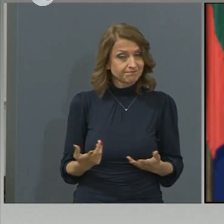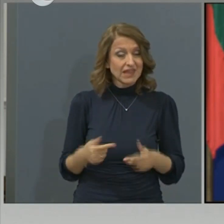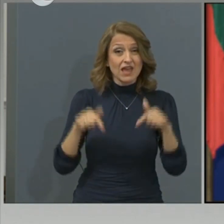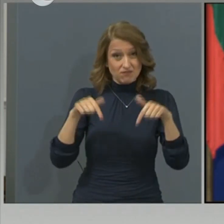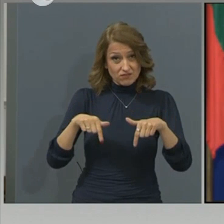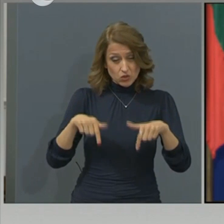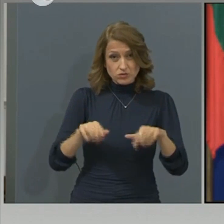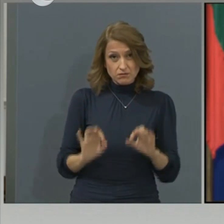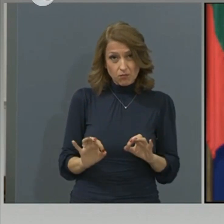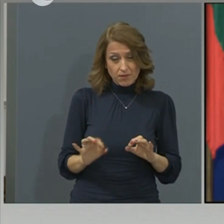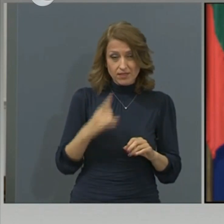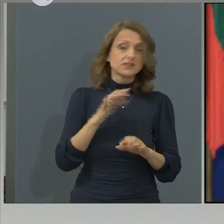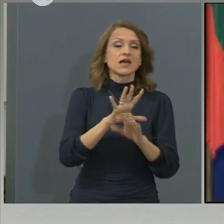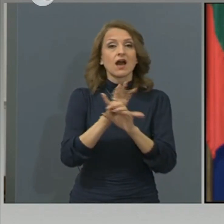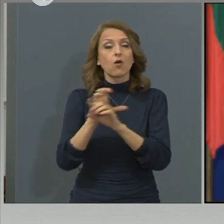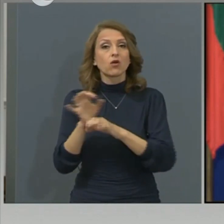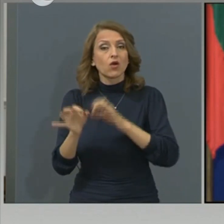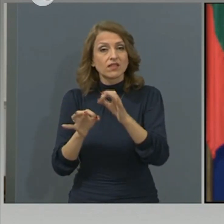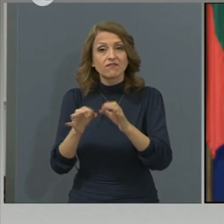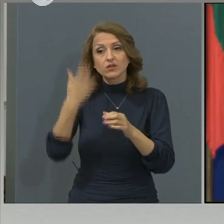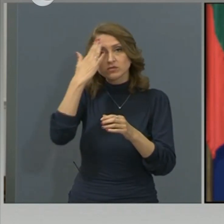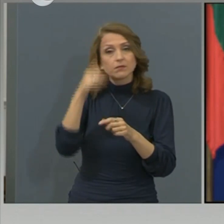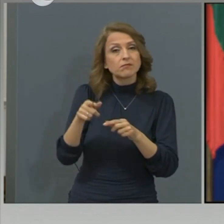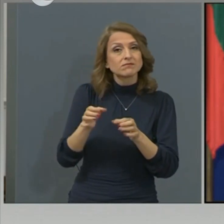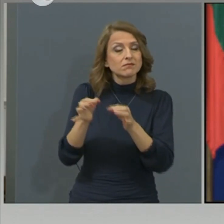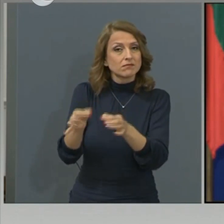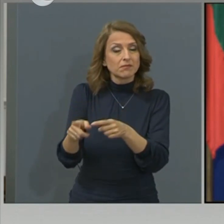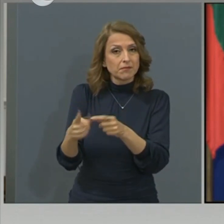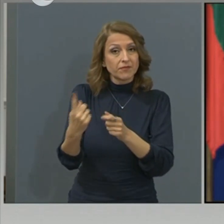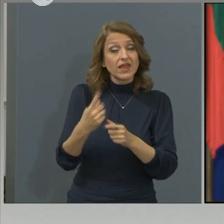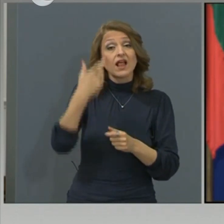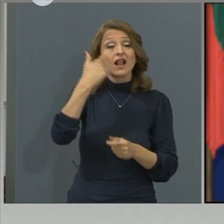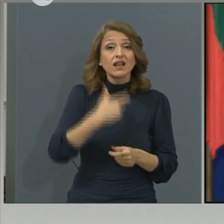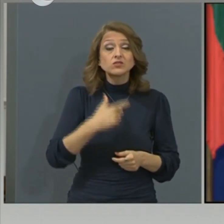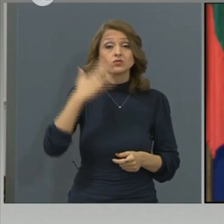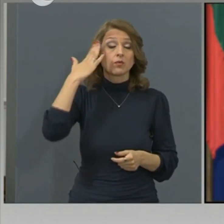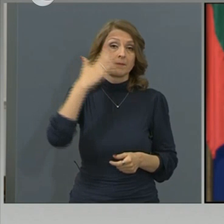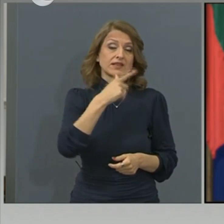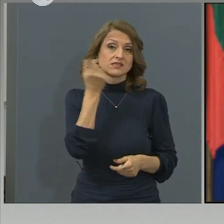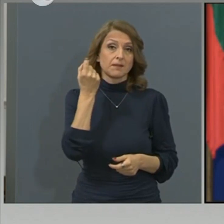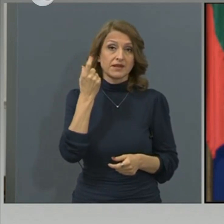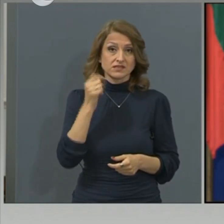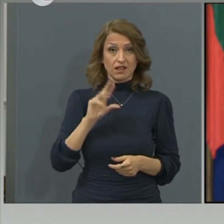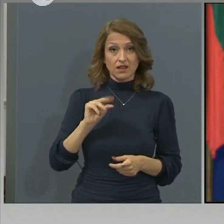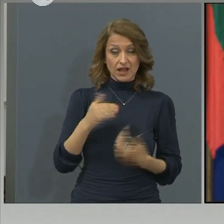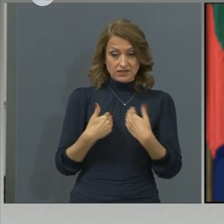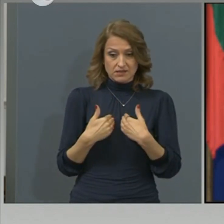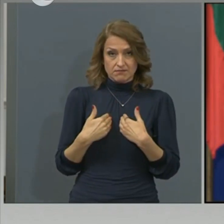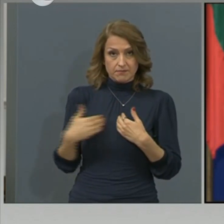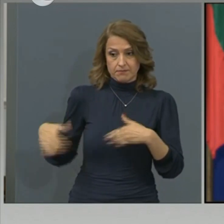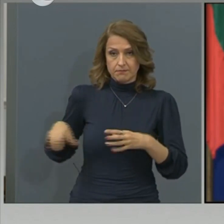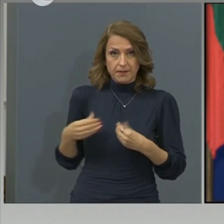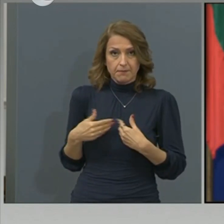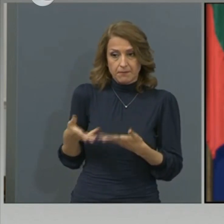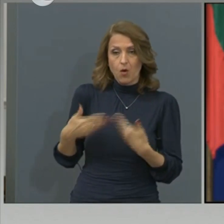за коронавирус инфектирани, лично министр председателя заяви в мое предсъствие, че ще